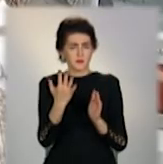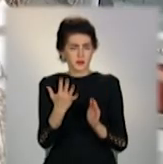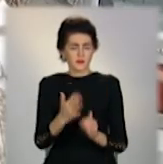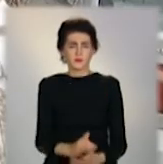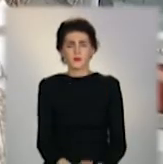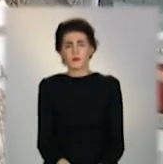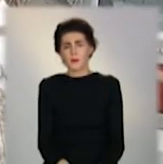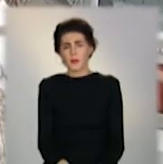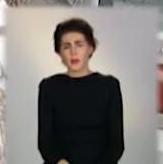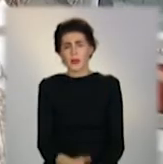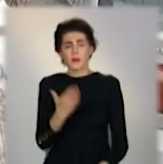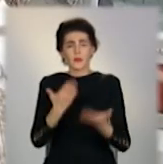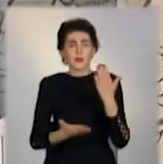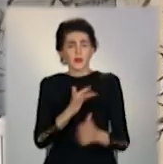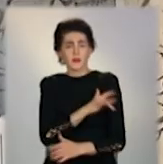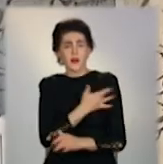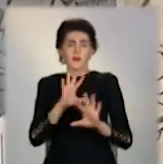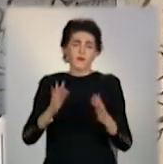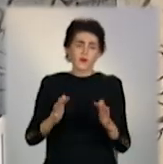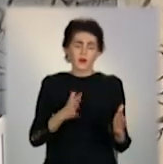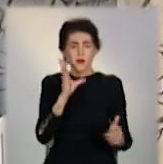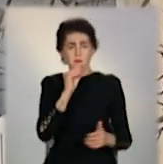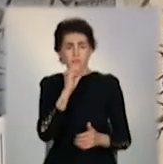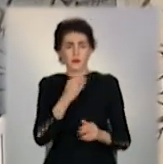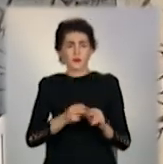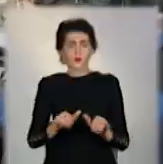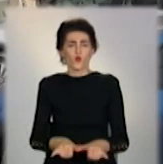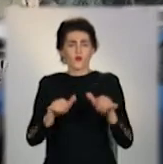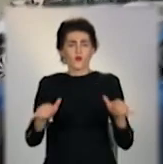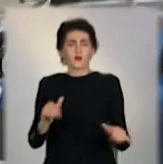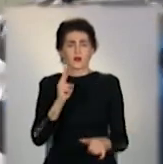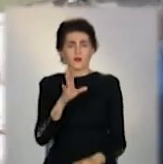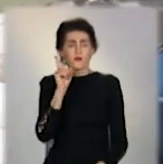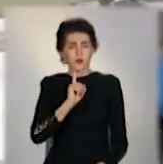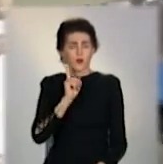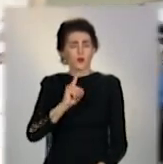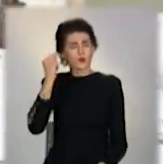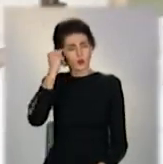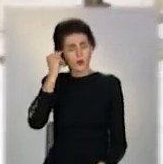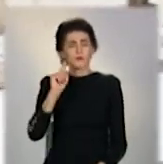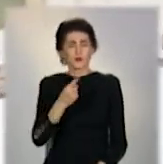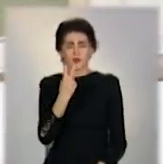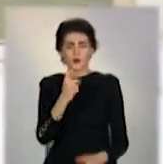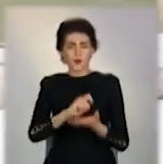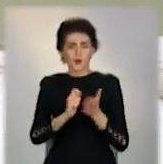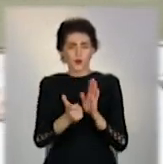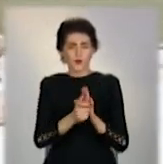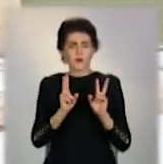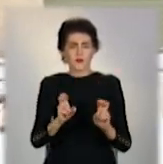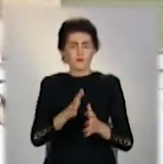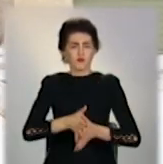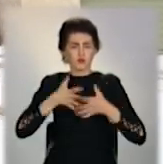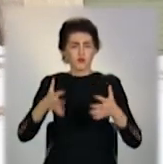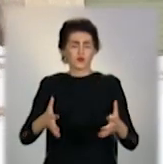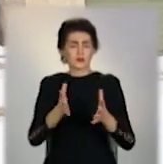Якщо з не нею все вирішили, то про розчирення житлової площі поки думають. Бо дім із двома кімнатами став для такої